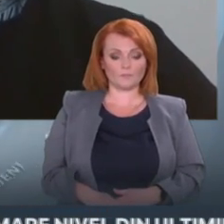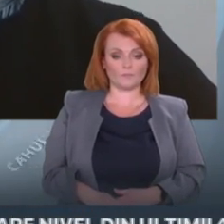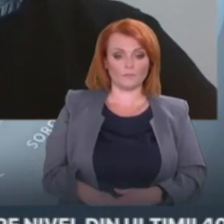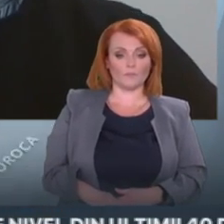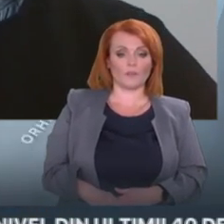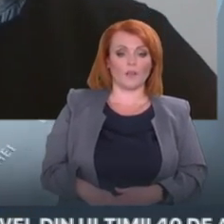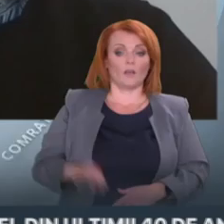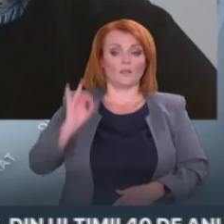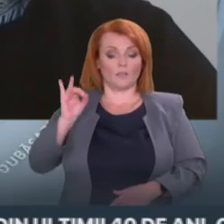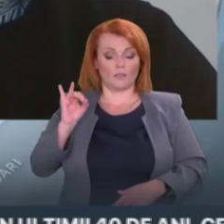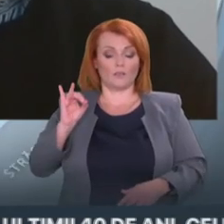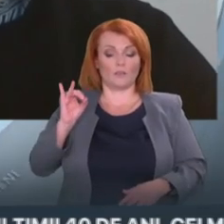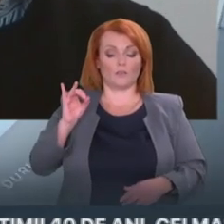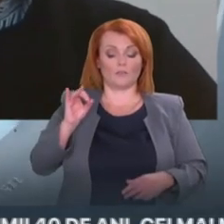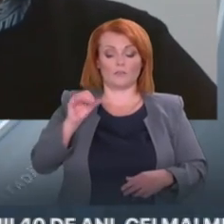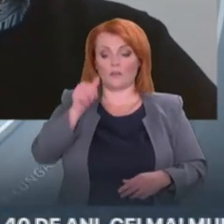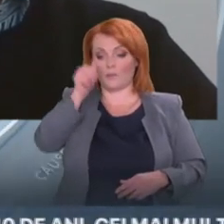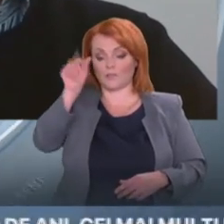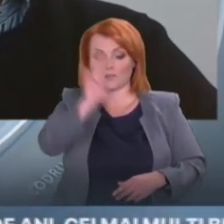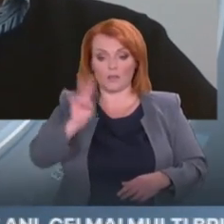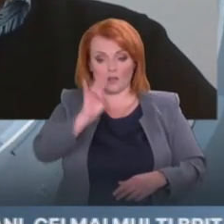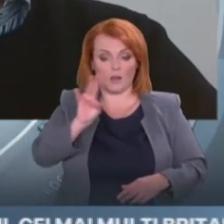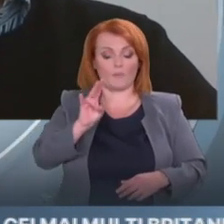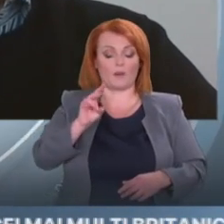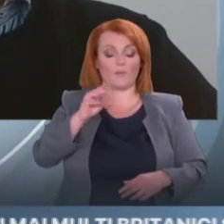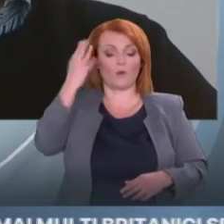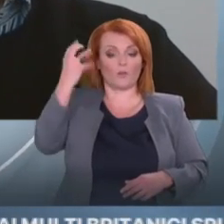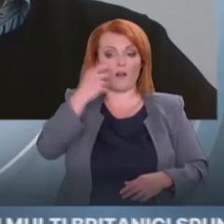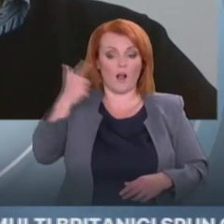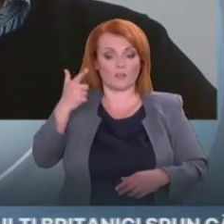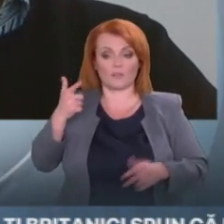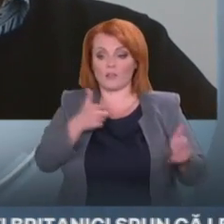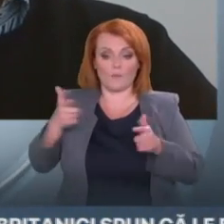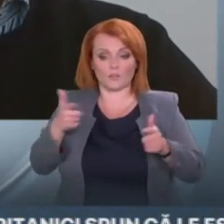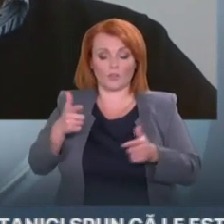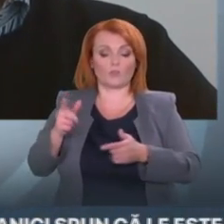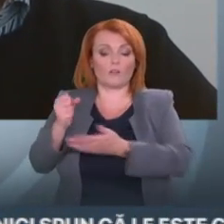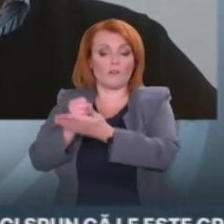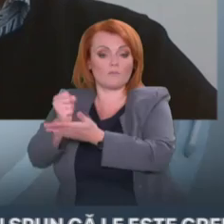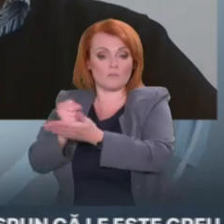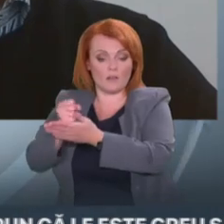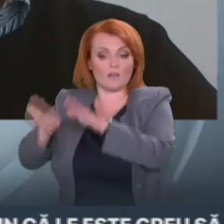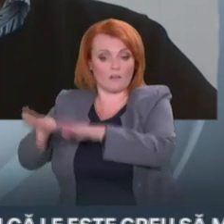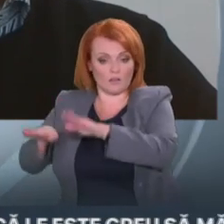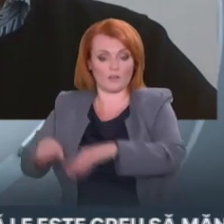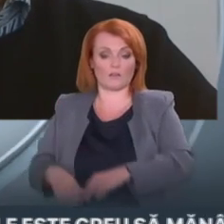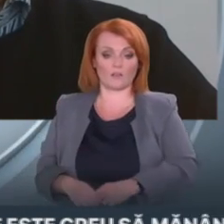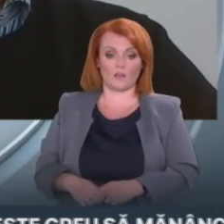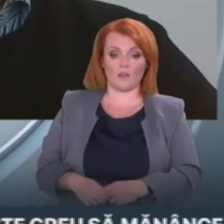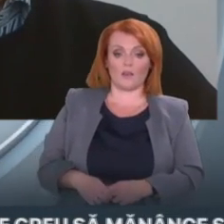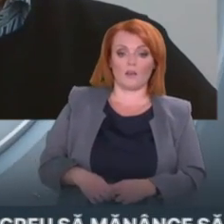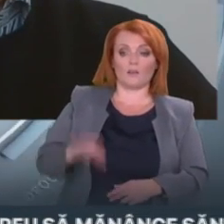de Gazprom și am putea avea o reducere sau să primim cu 60% mai puțin gaz din partea